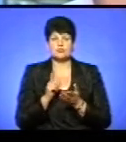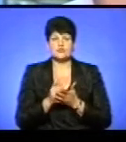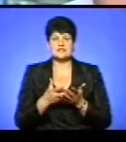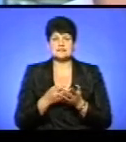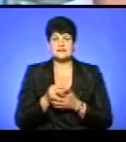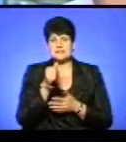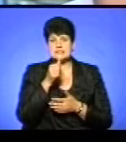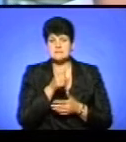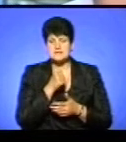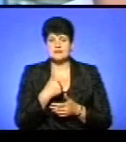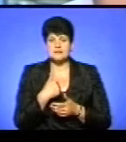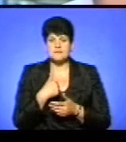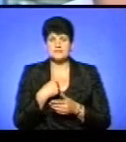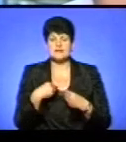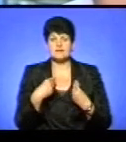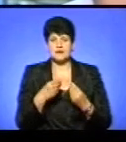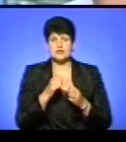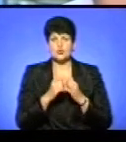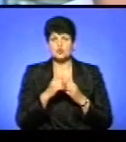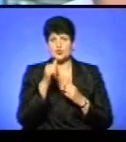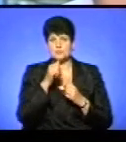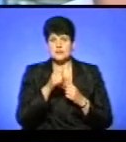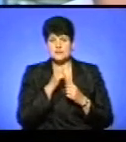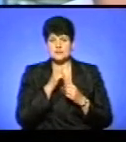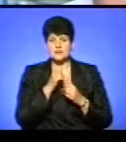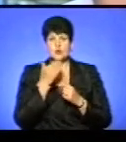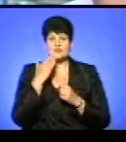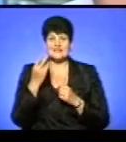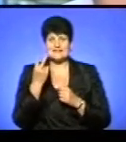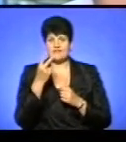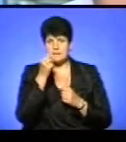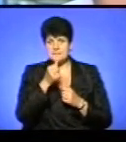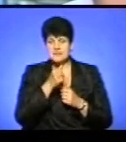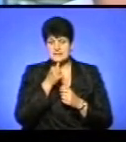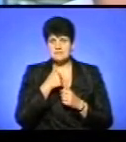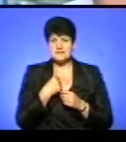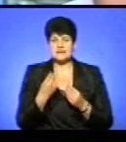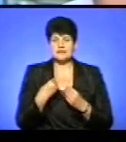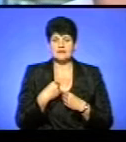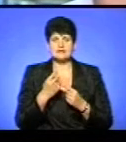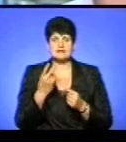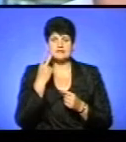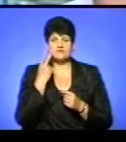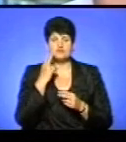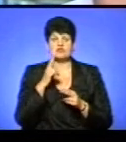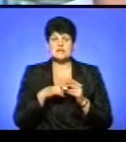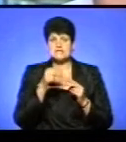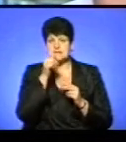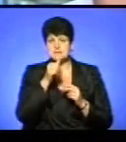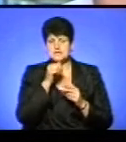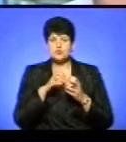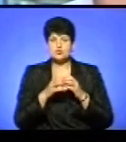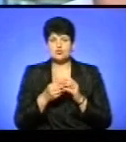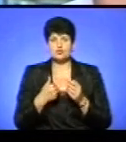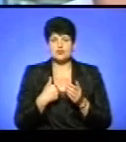за цілий місяць. Нам зазвичай давали кожного місяця. Останніх цих два місяця мені давали постійно в кінці місяця суму,